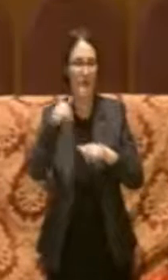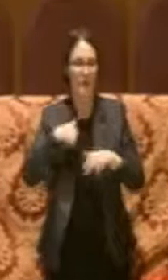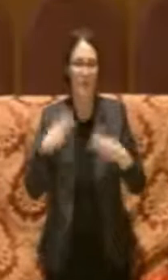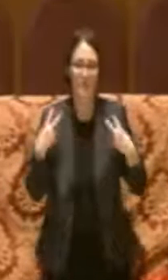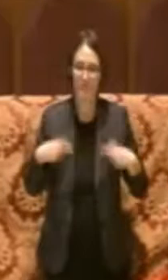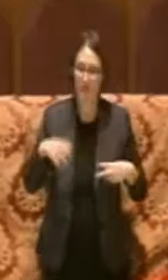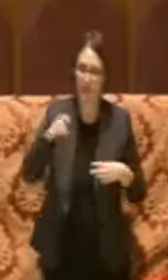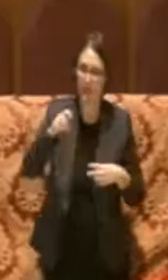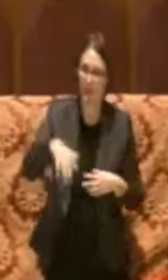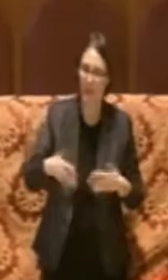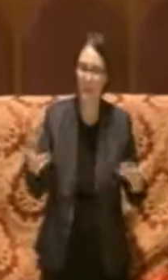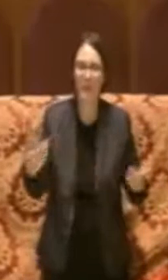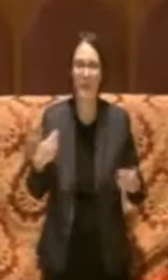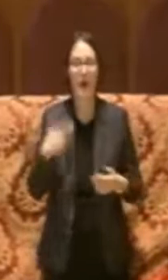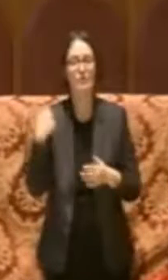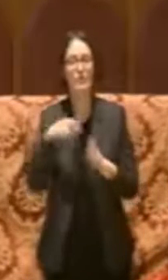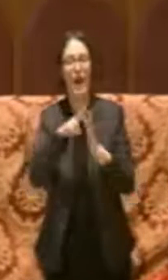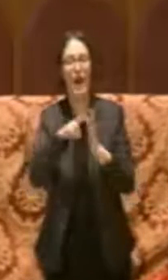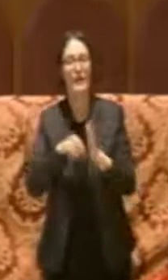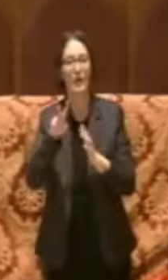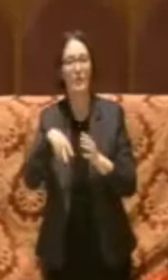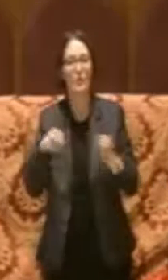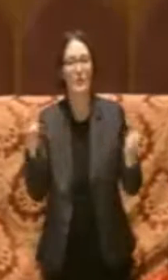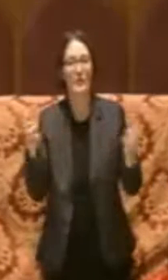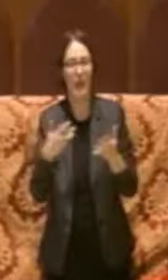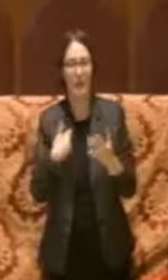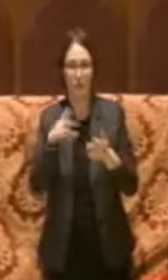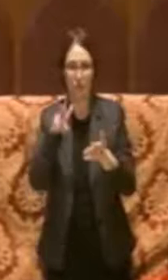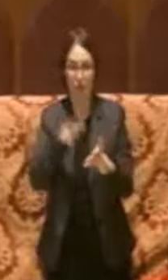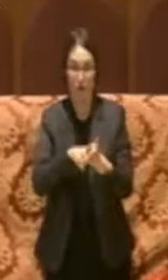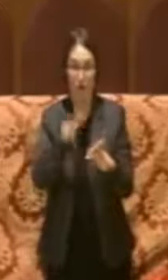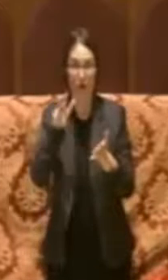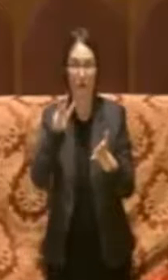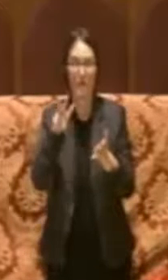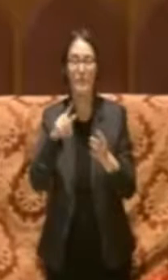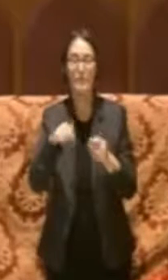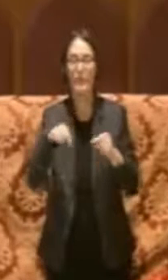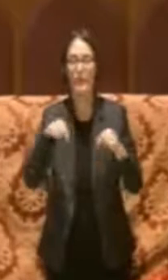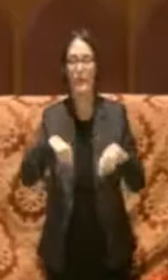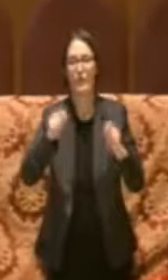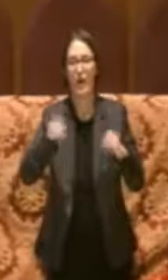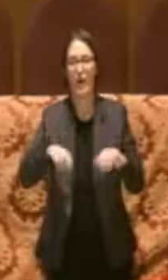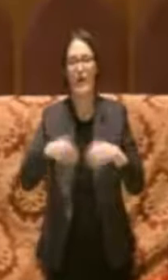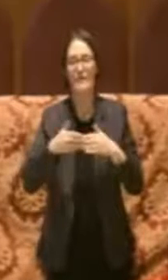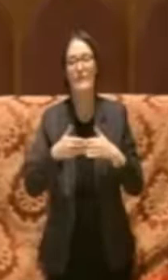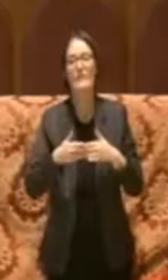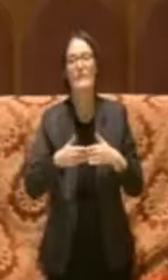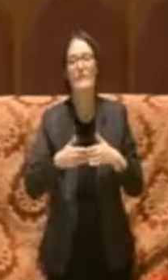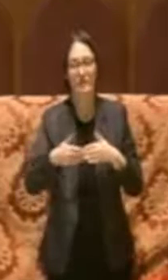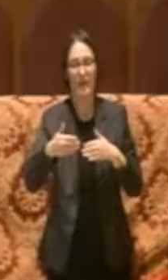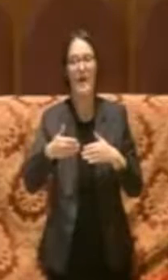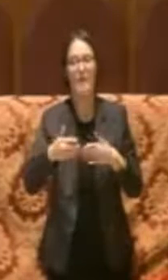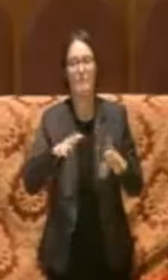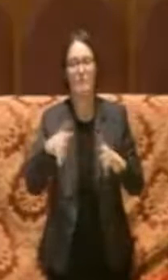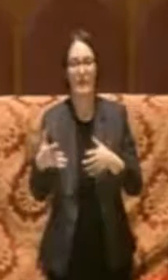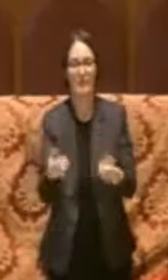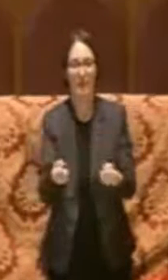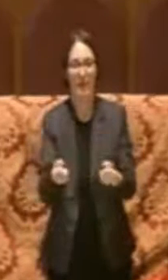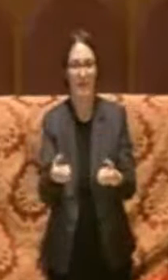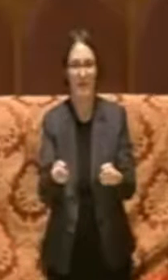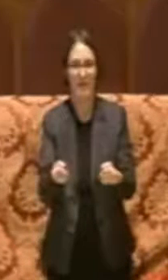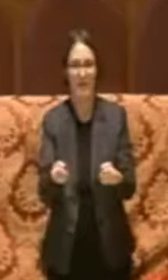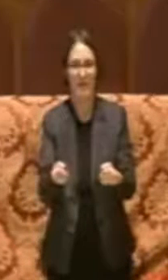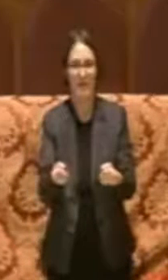regolamento del 2018 adesso si sta mettendo in pratica e